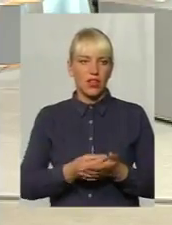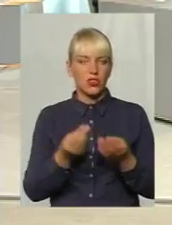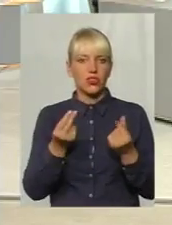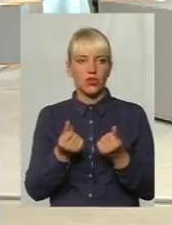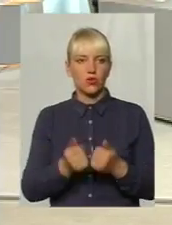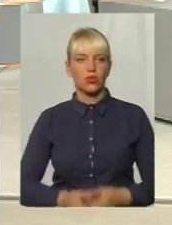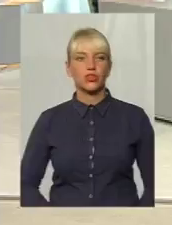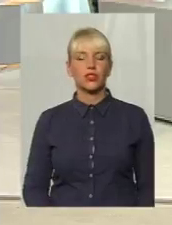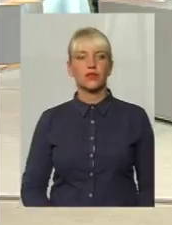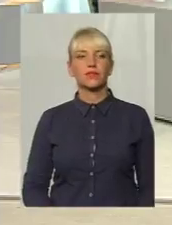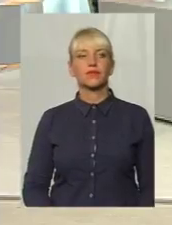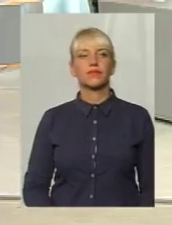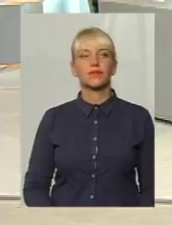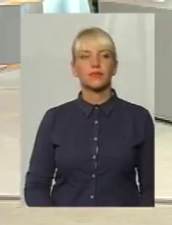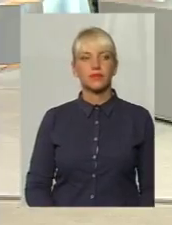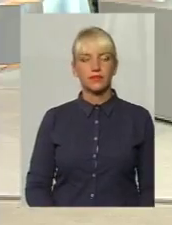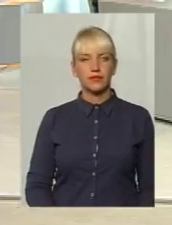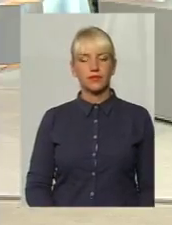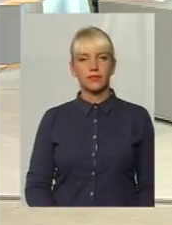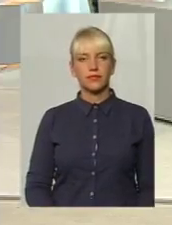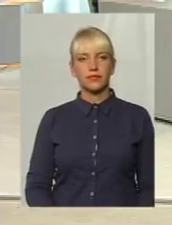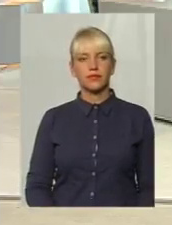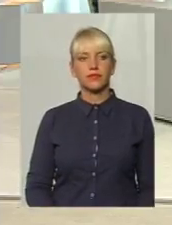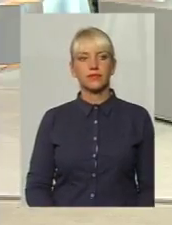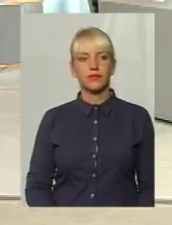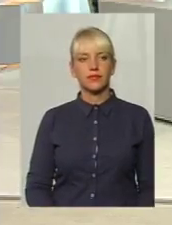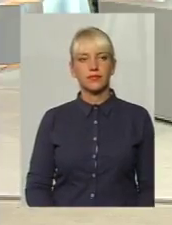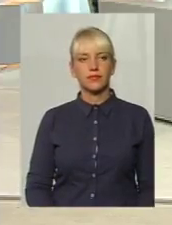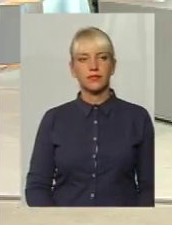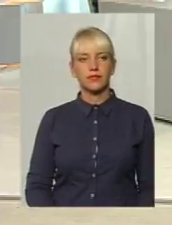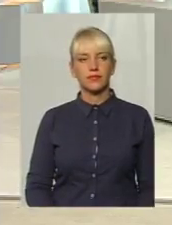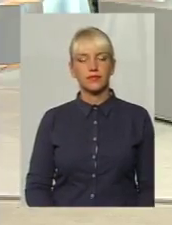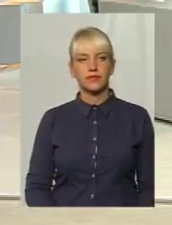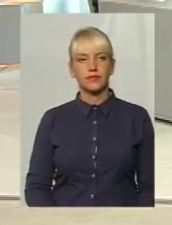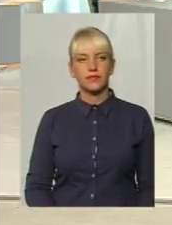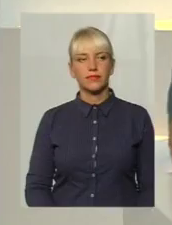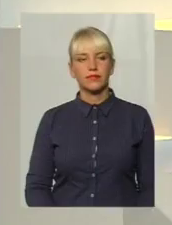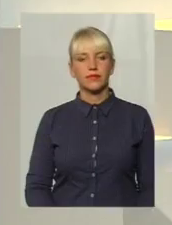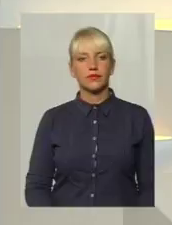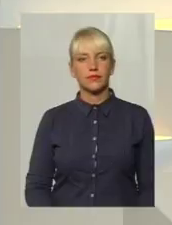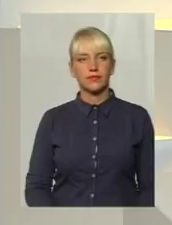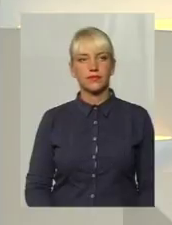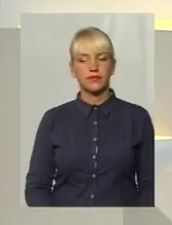Не можу відповідь. Добре, дякую. Зараз ми почуємо відповідь. Це можливо…